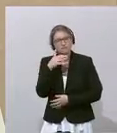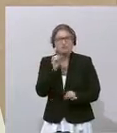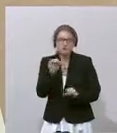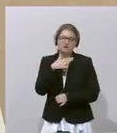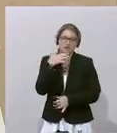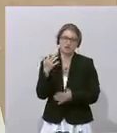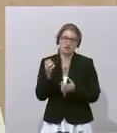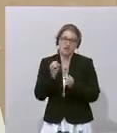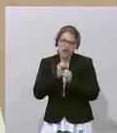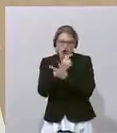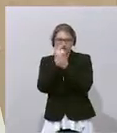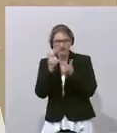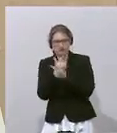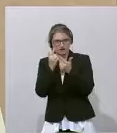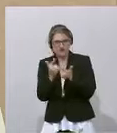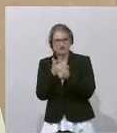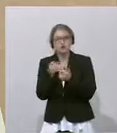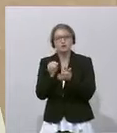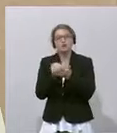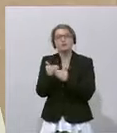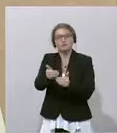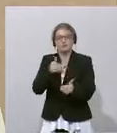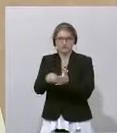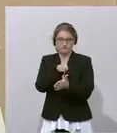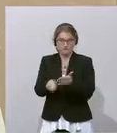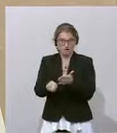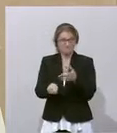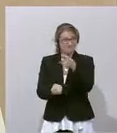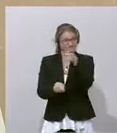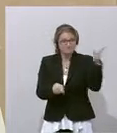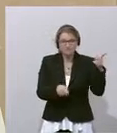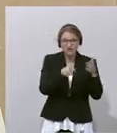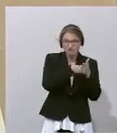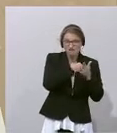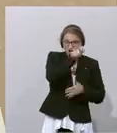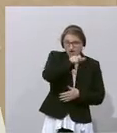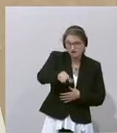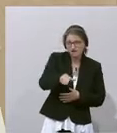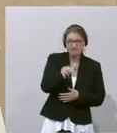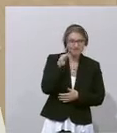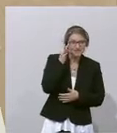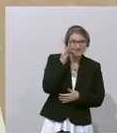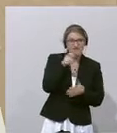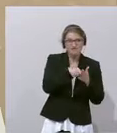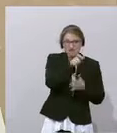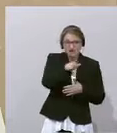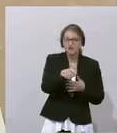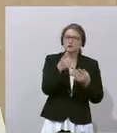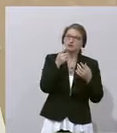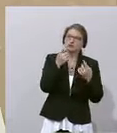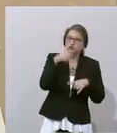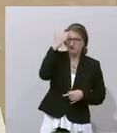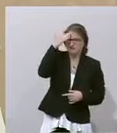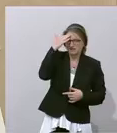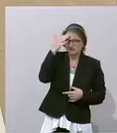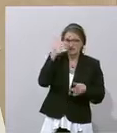Wahltermin zu schaffen. Die Wählerinnen und Wähler sollen wissen, wen sie wählen. Ob sie eine Partei wählen,